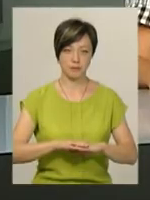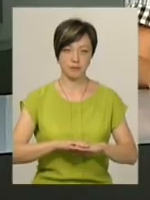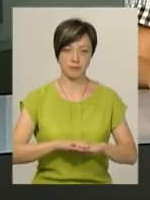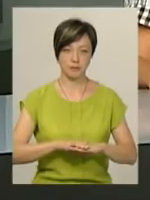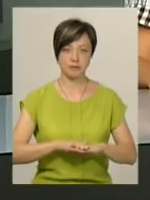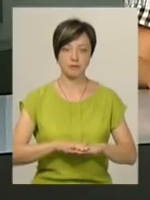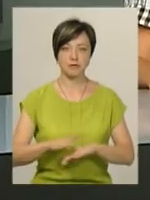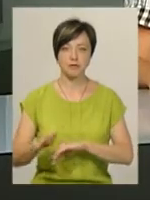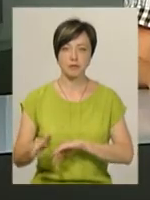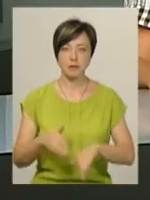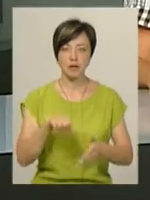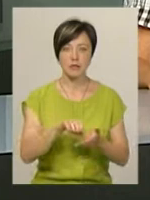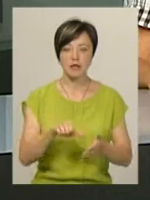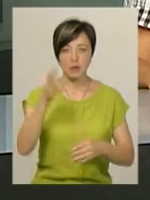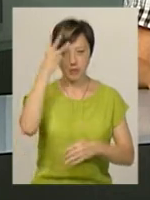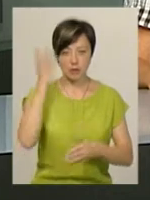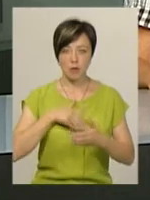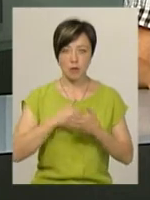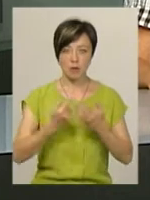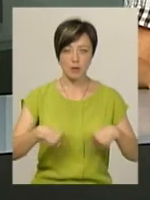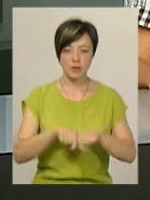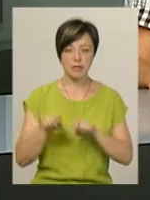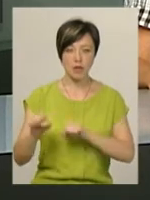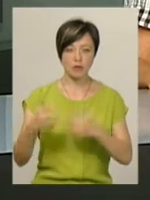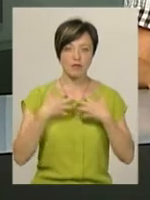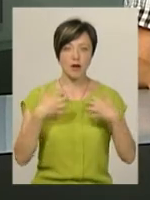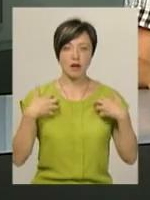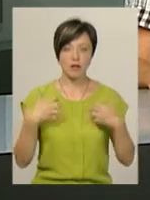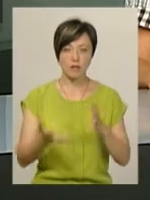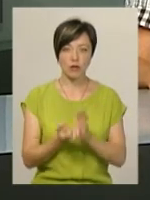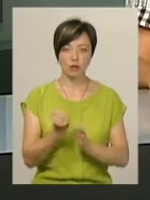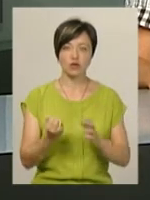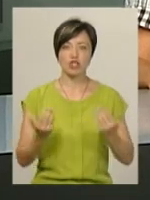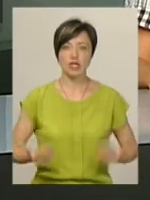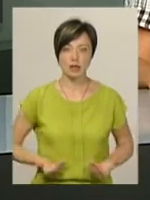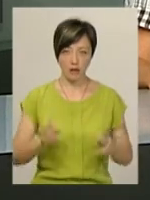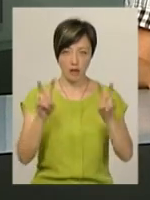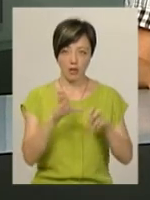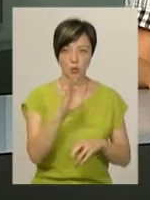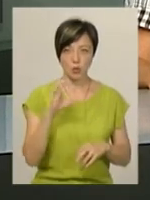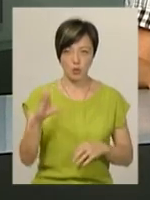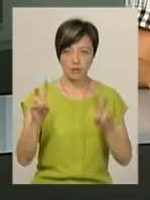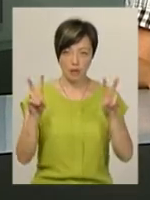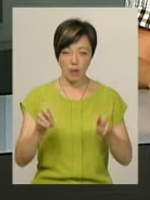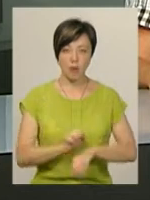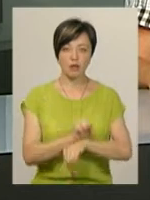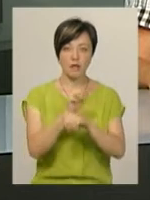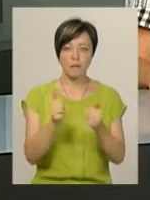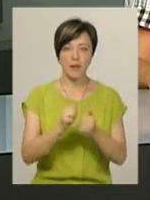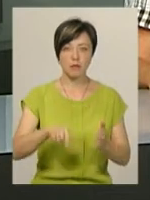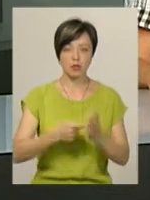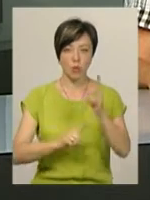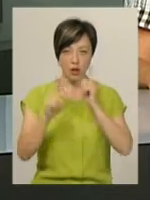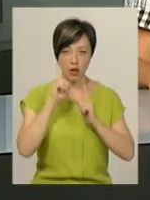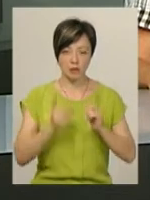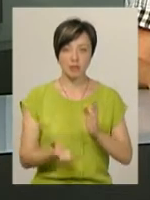Представники хмельницьких громадських організацій захисту тварин «Врятуй життя» і «СОС» протестували під стінами Хмельницької міськради. Так вони